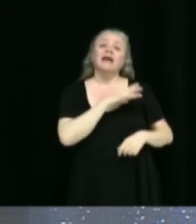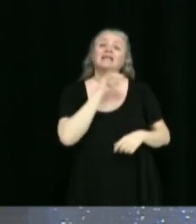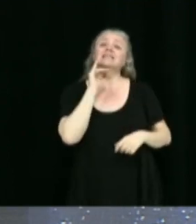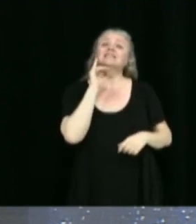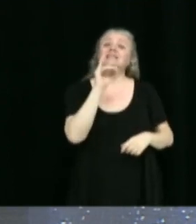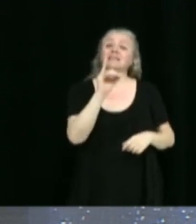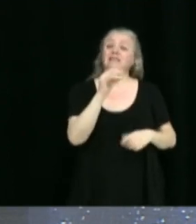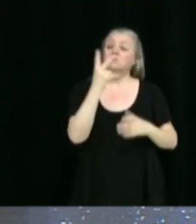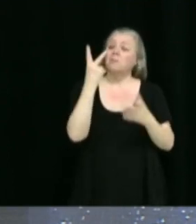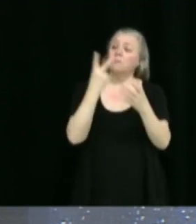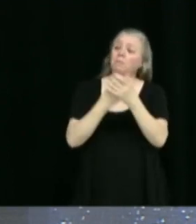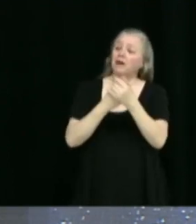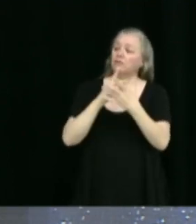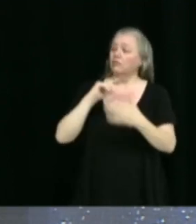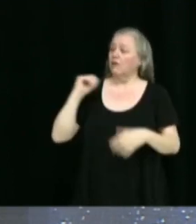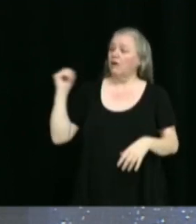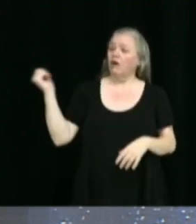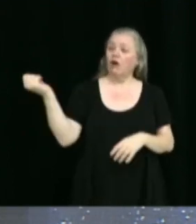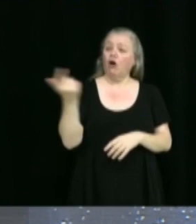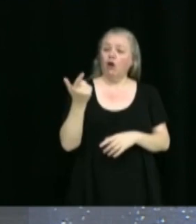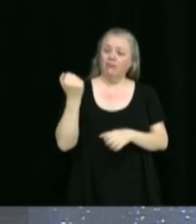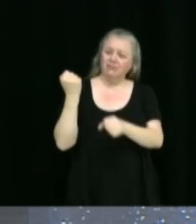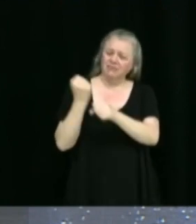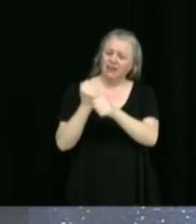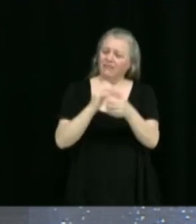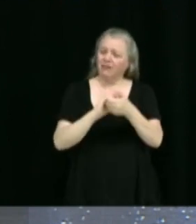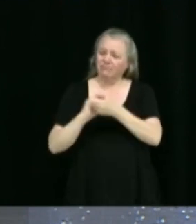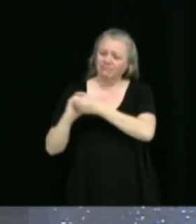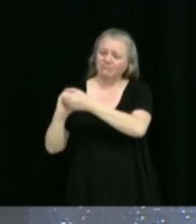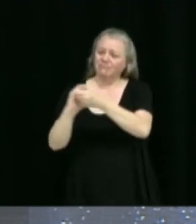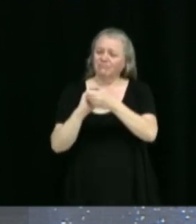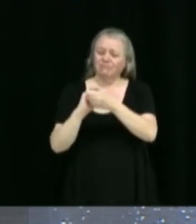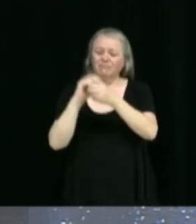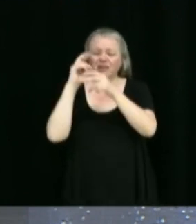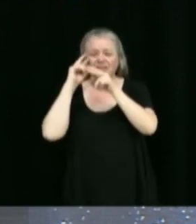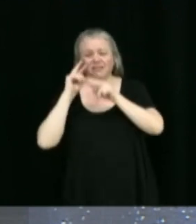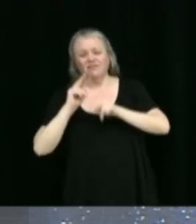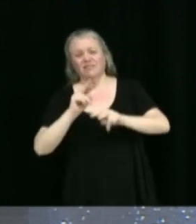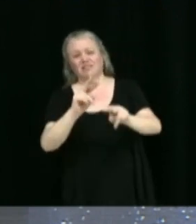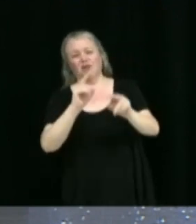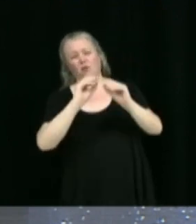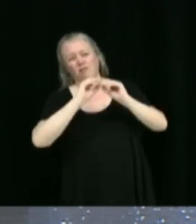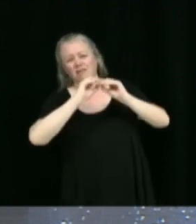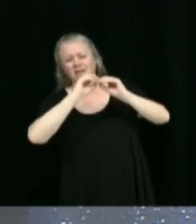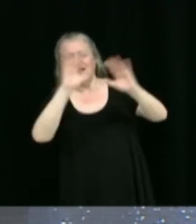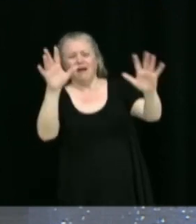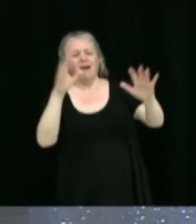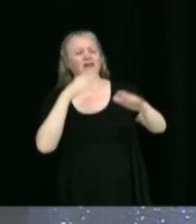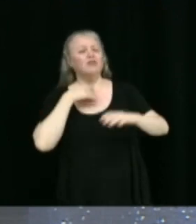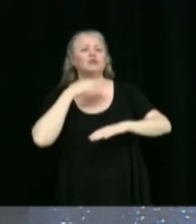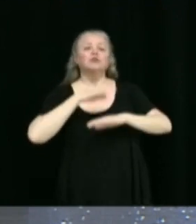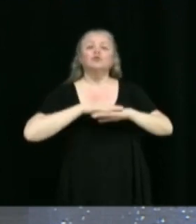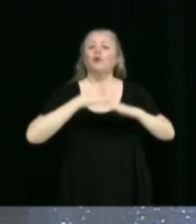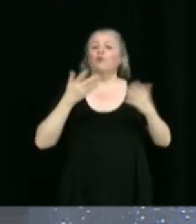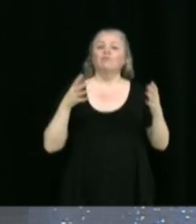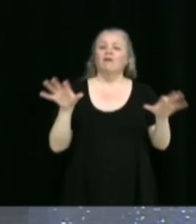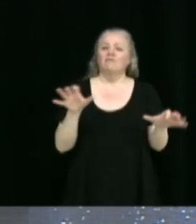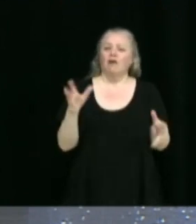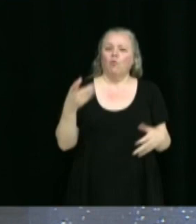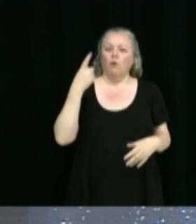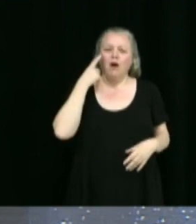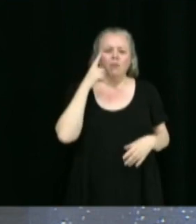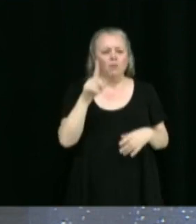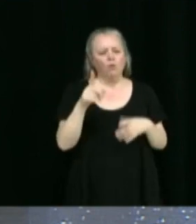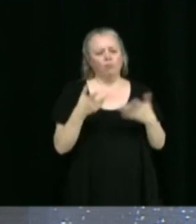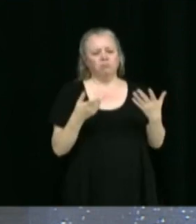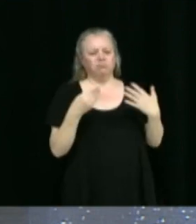'ensemble des partenaires de notre milieu travaillent ensemble et ont une vision claire des actions à poser pour avoir un impact réel sur